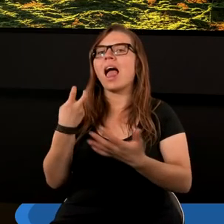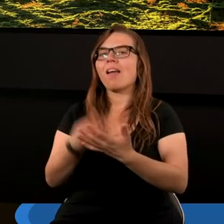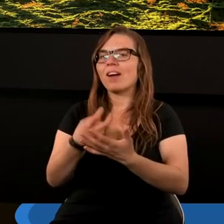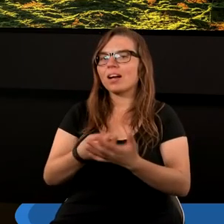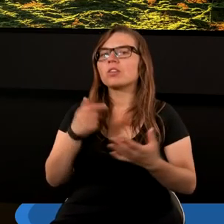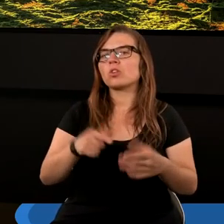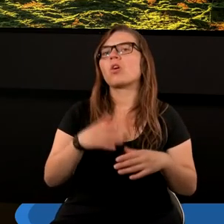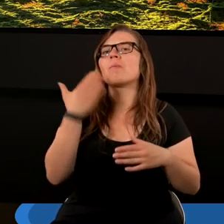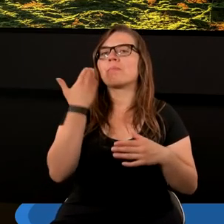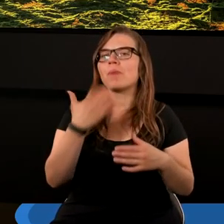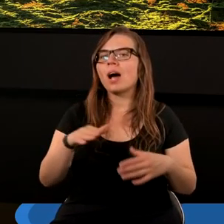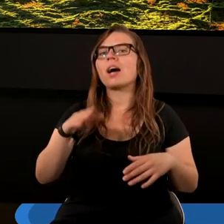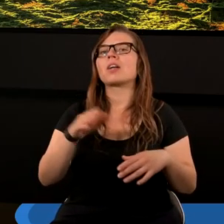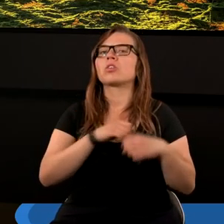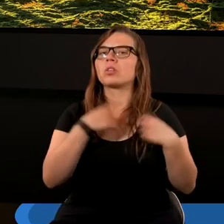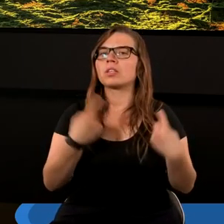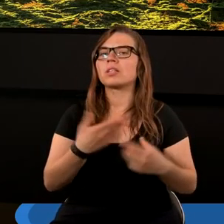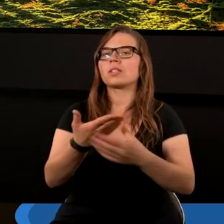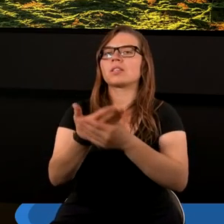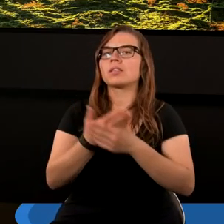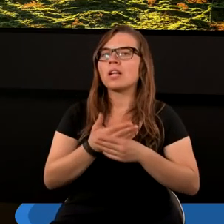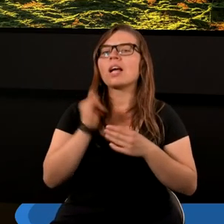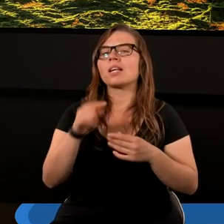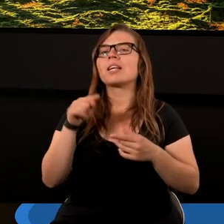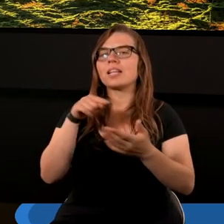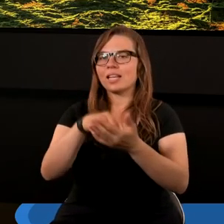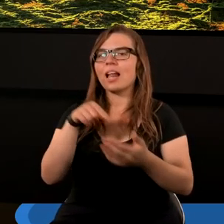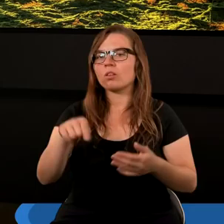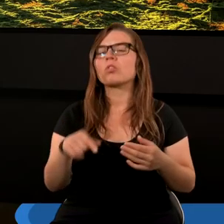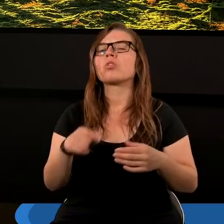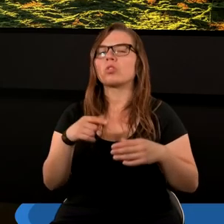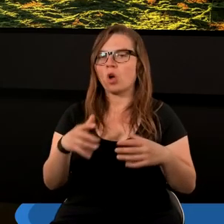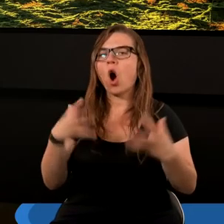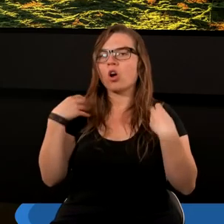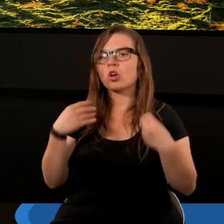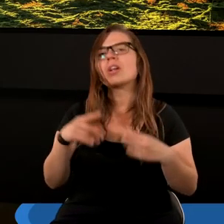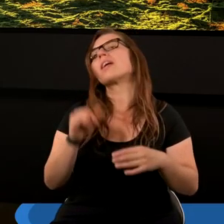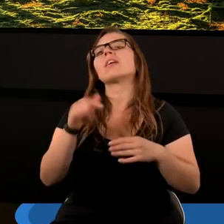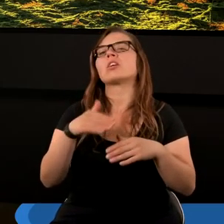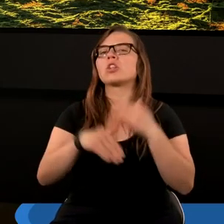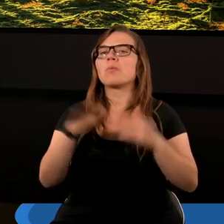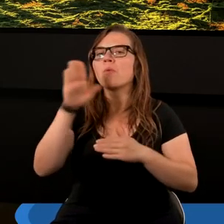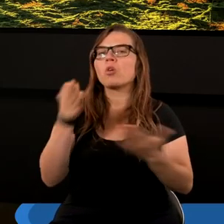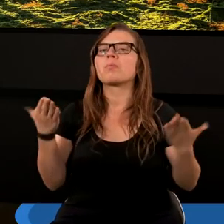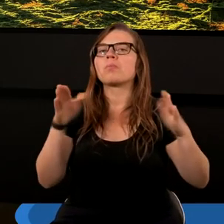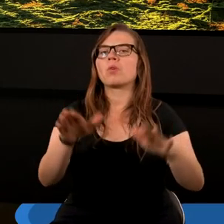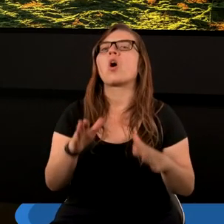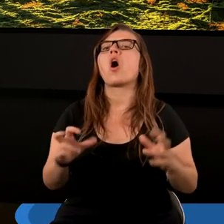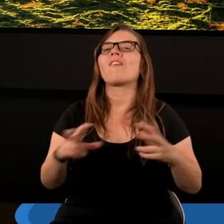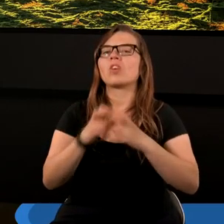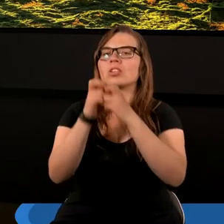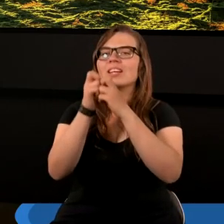Ewangelii, to cel tego studium został osiągnięty. Życzymy Bożego Błogosławieństwa w